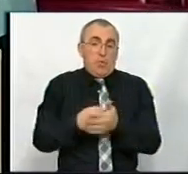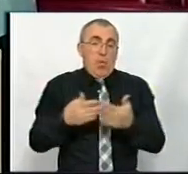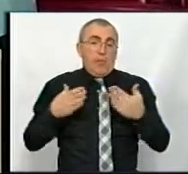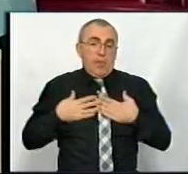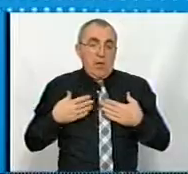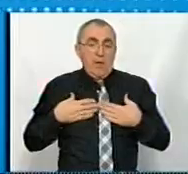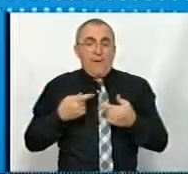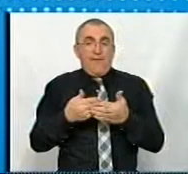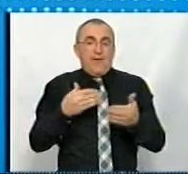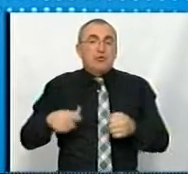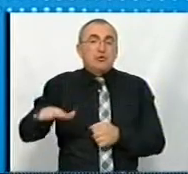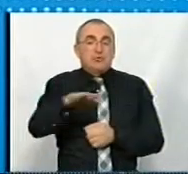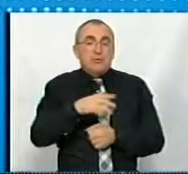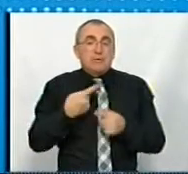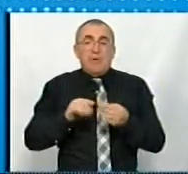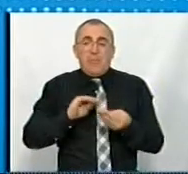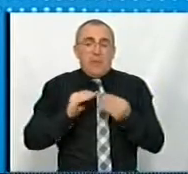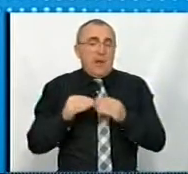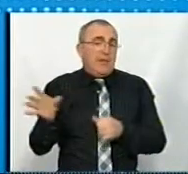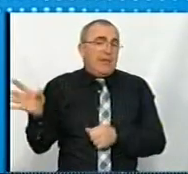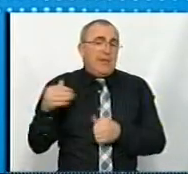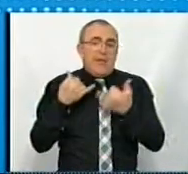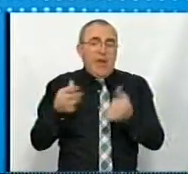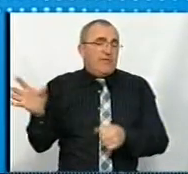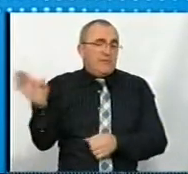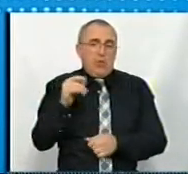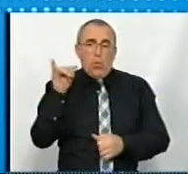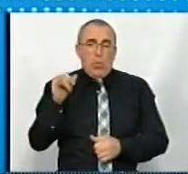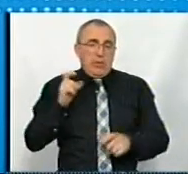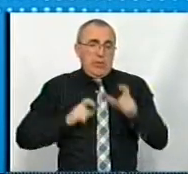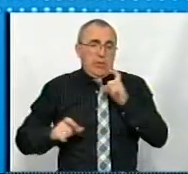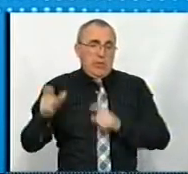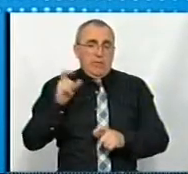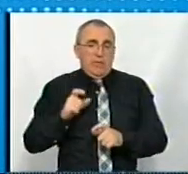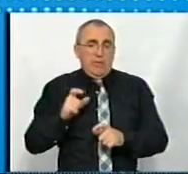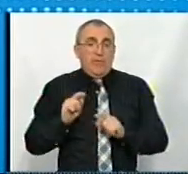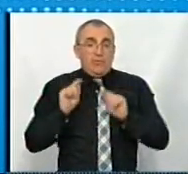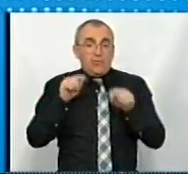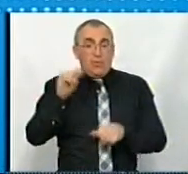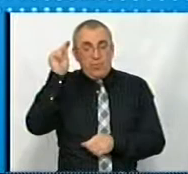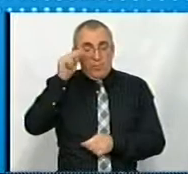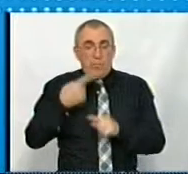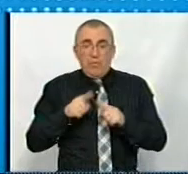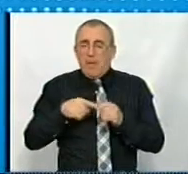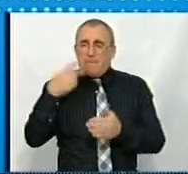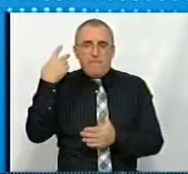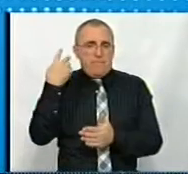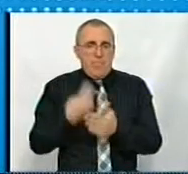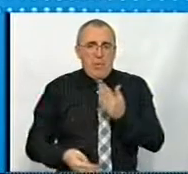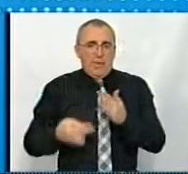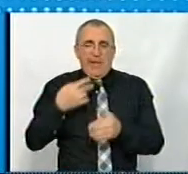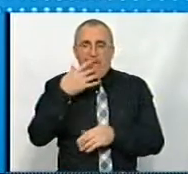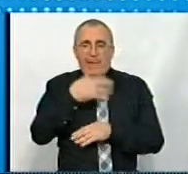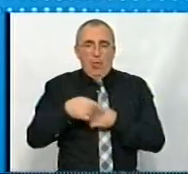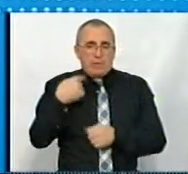від зони. І ця проблема, до речі, для всіх університетів, тому що в студентів і торієнтів в цьому році він такий провальний з іноземних.